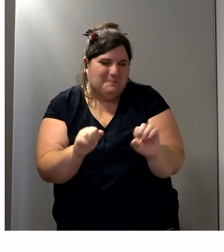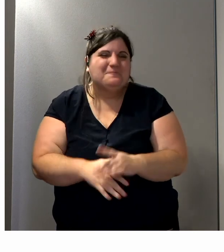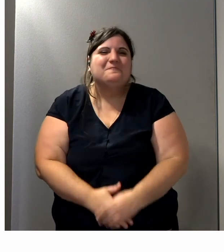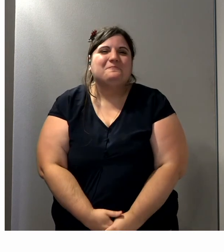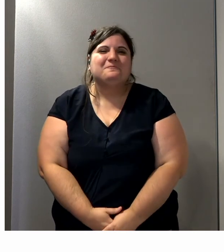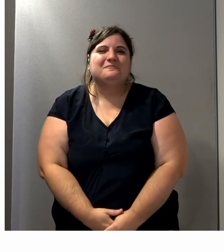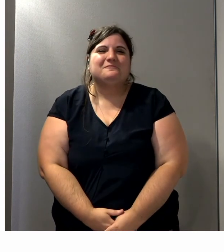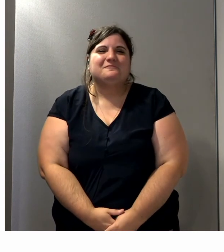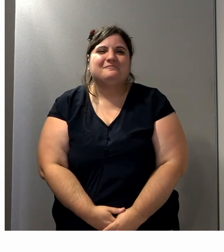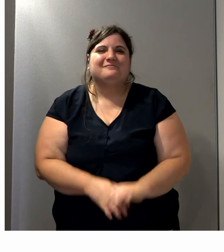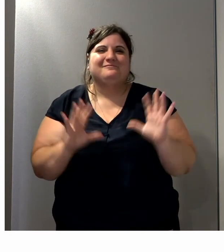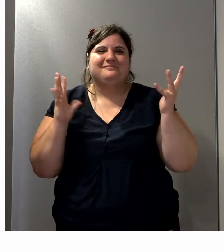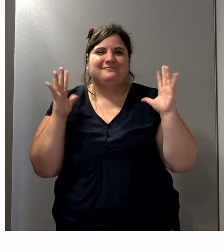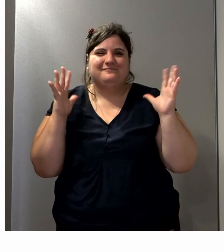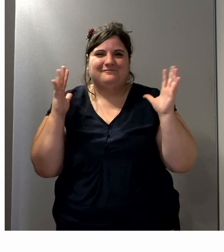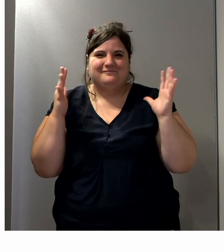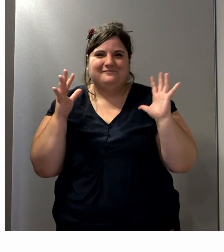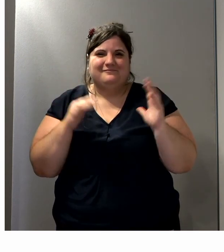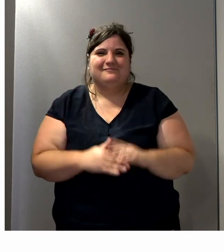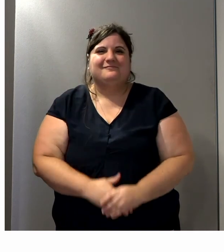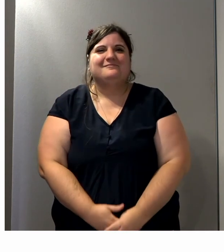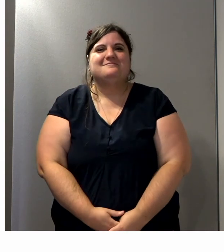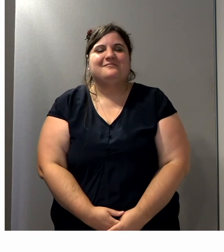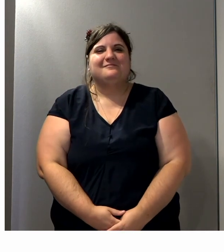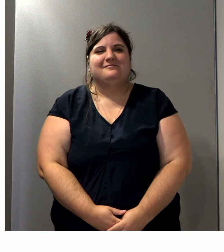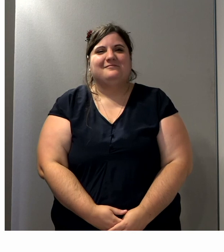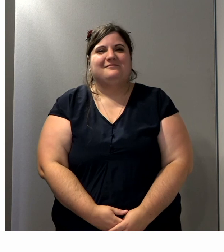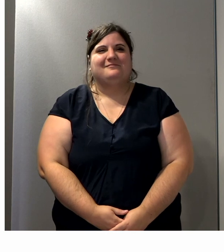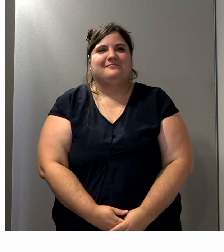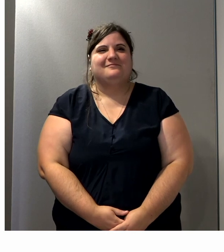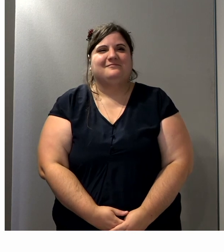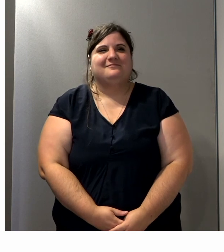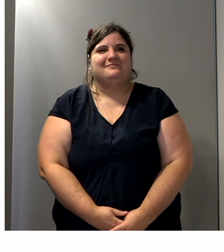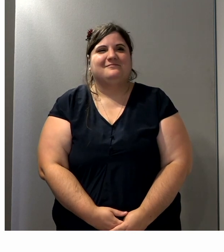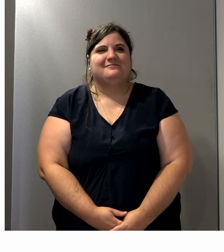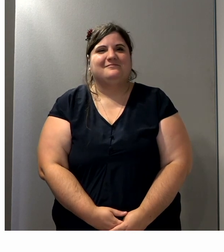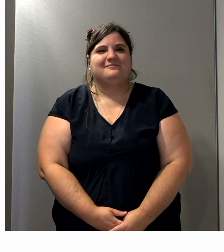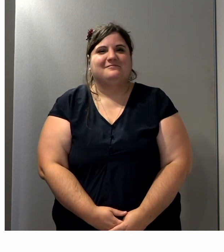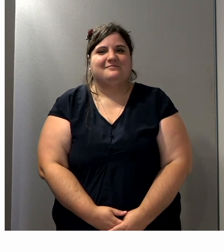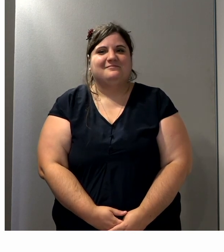Applaudissements Sous-titrage ST' 501